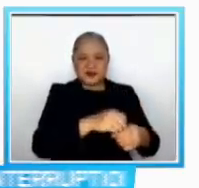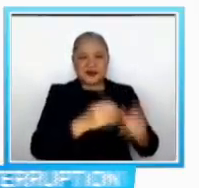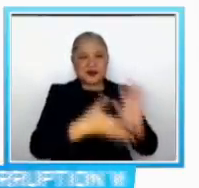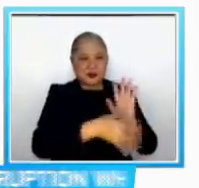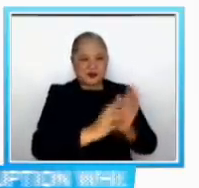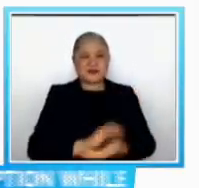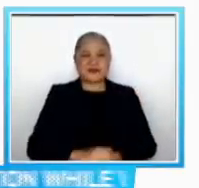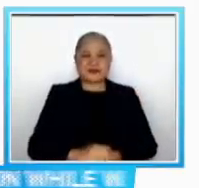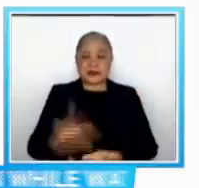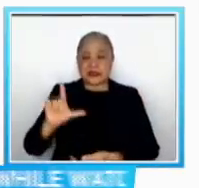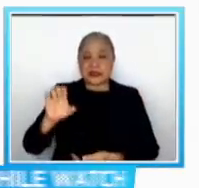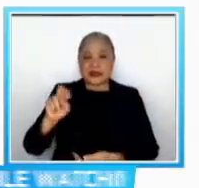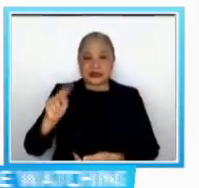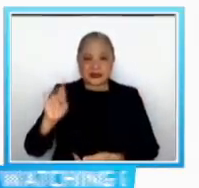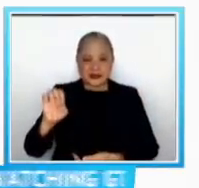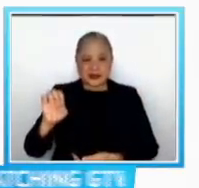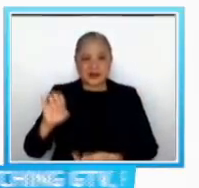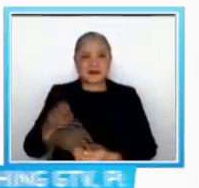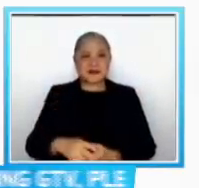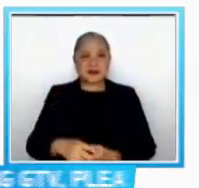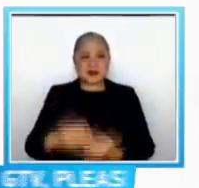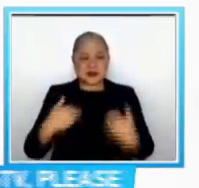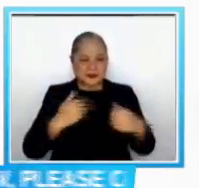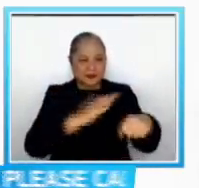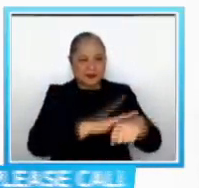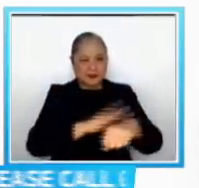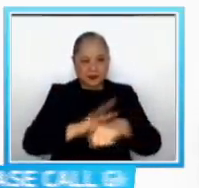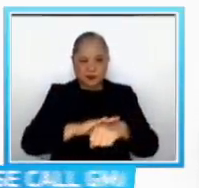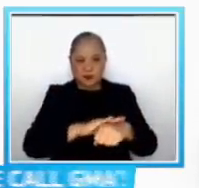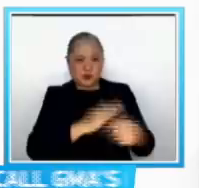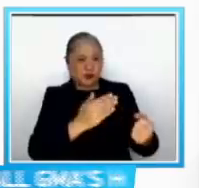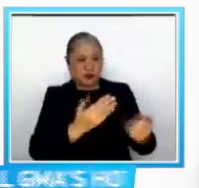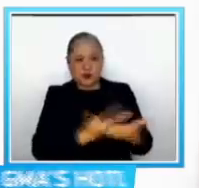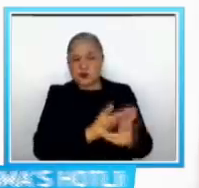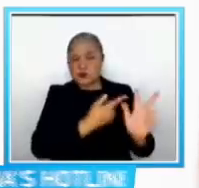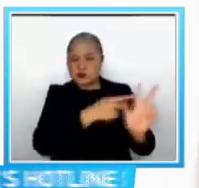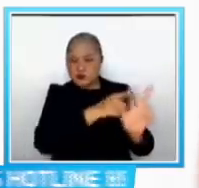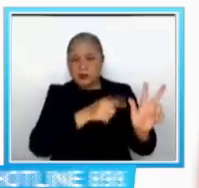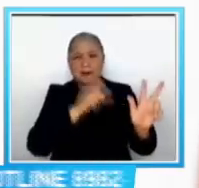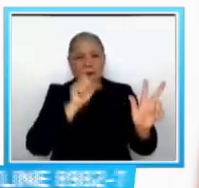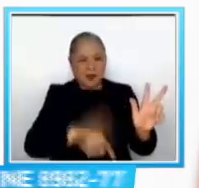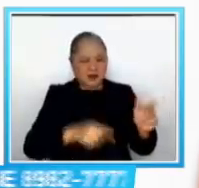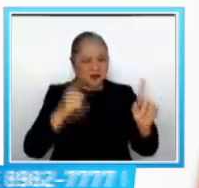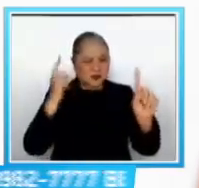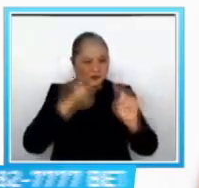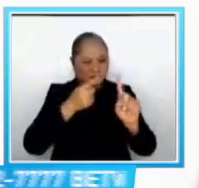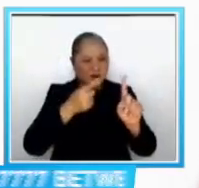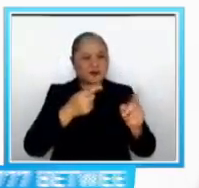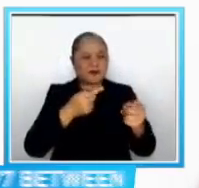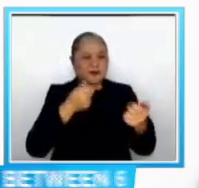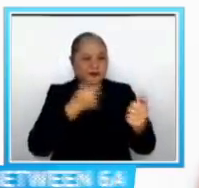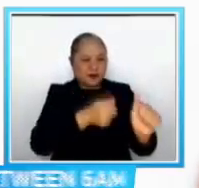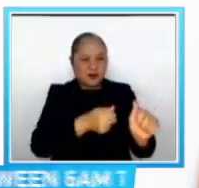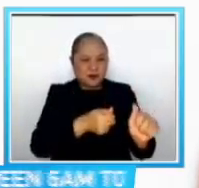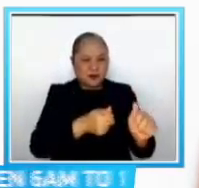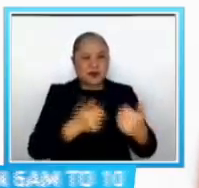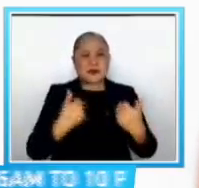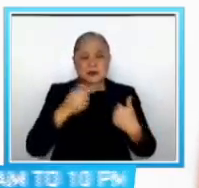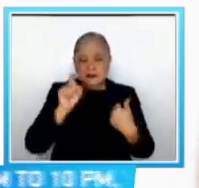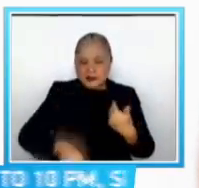Elections, Olente pinaalala sa mga bagong appointee na panindigan ng layunin ng COMELEC na magdaos ng malinis